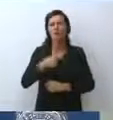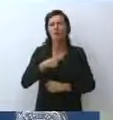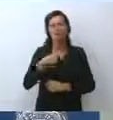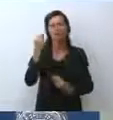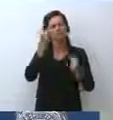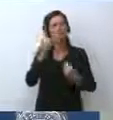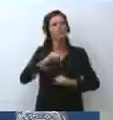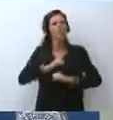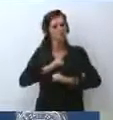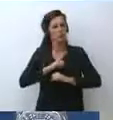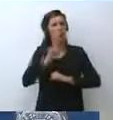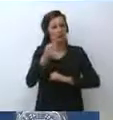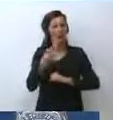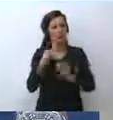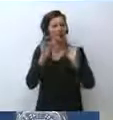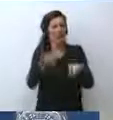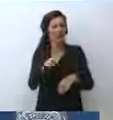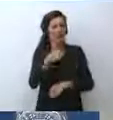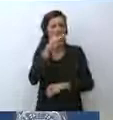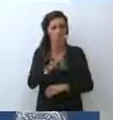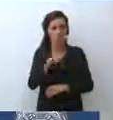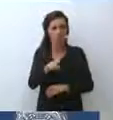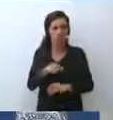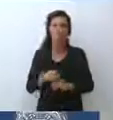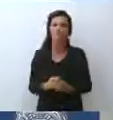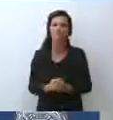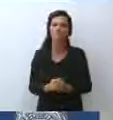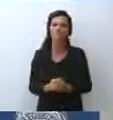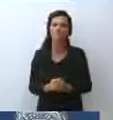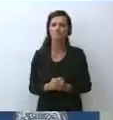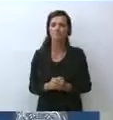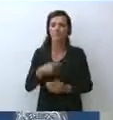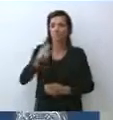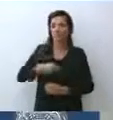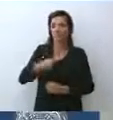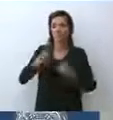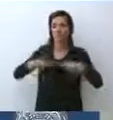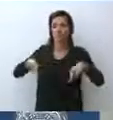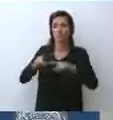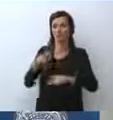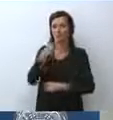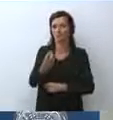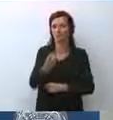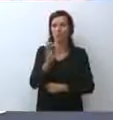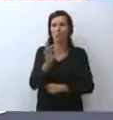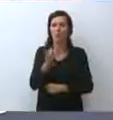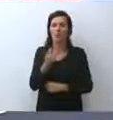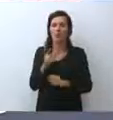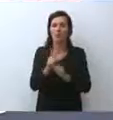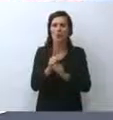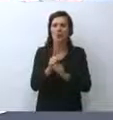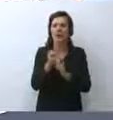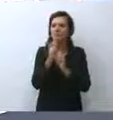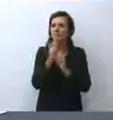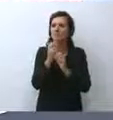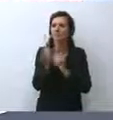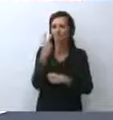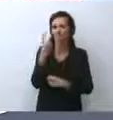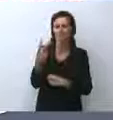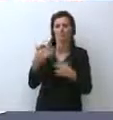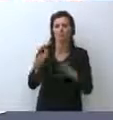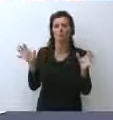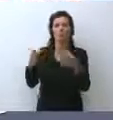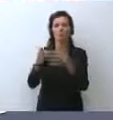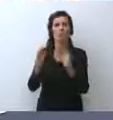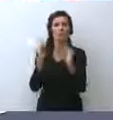alla nostra portata. Il segnale più bello, lo diceva il Presidente del Consiglio, sta arrivando dai più giovani, dai più giovani sta arrivando un